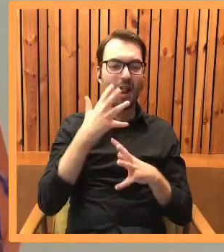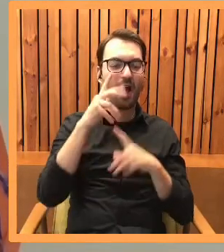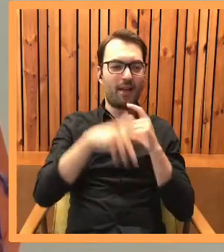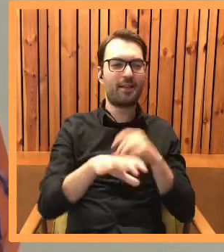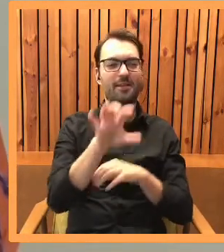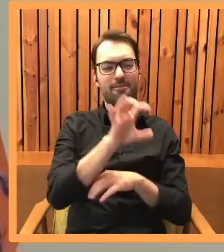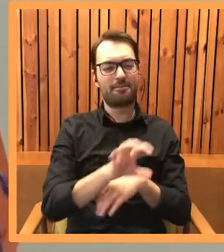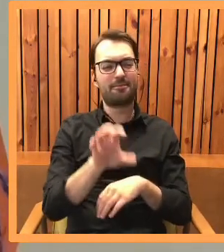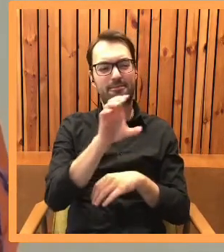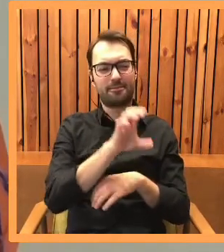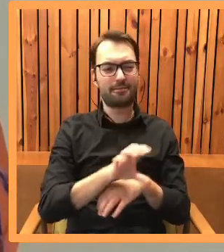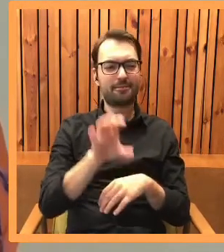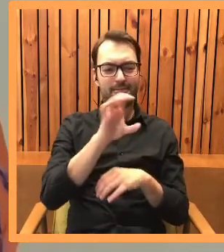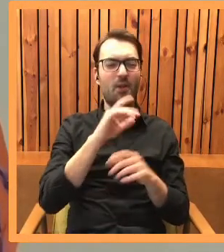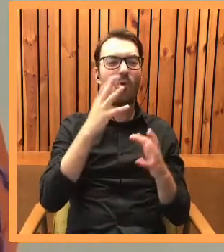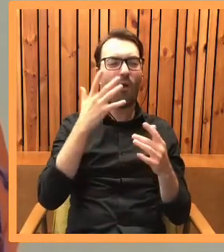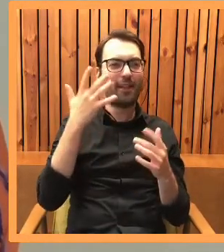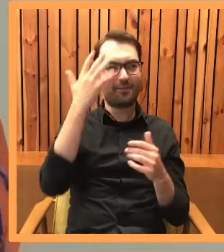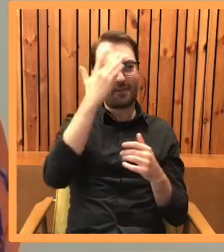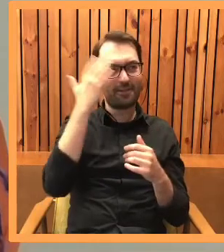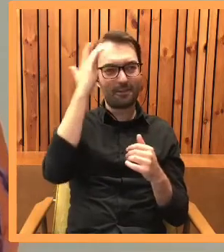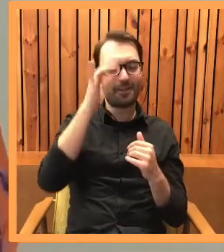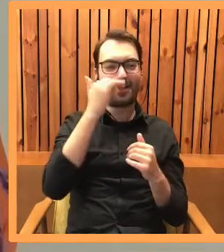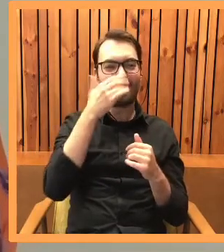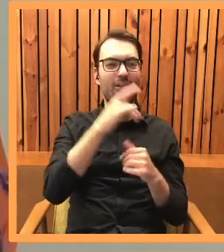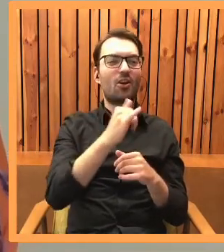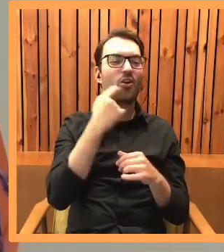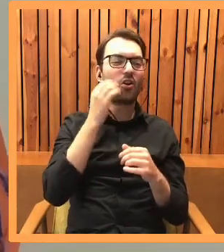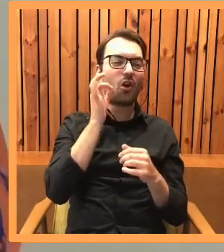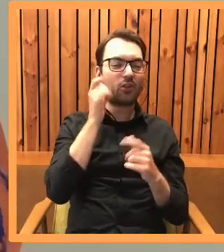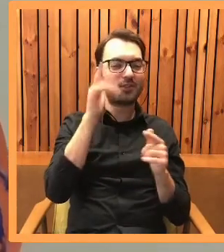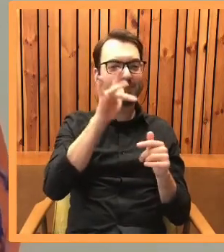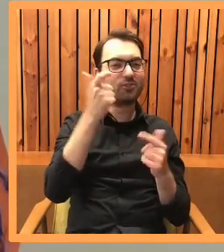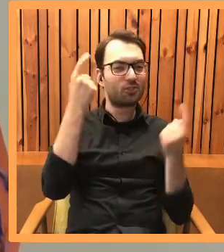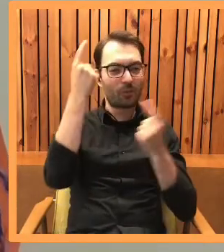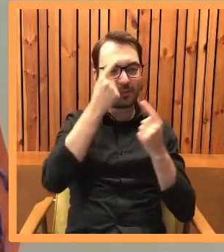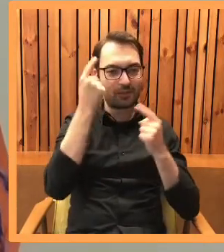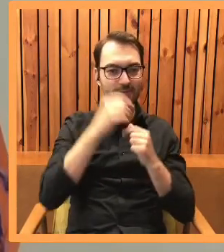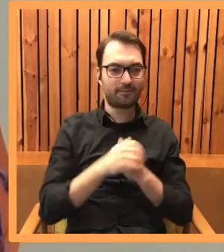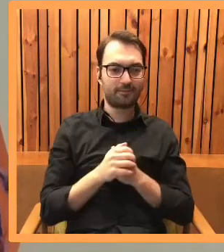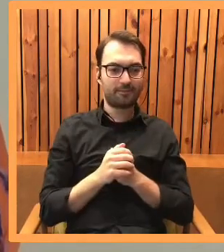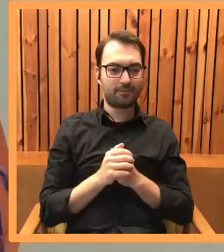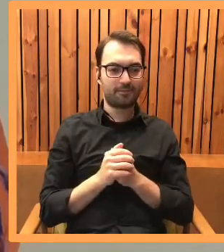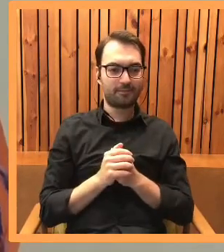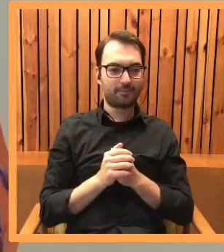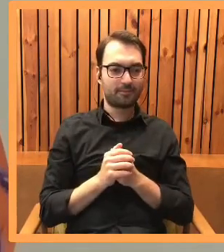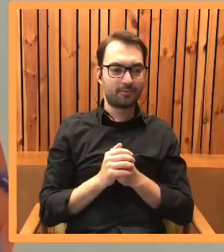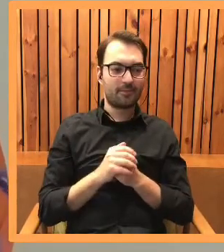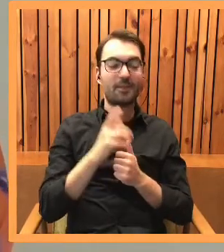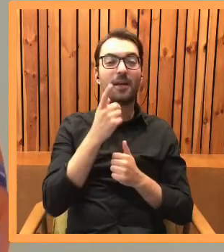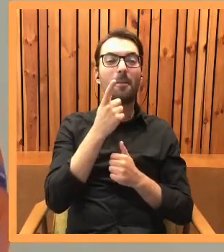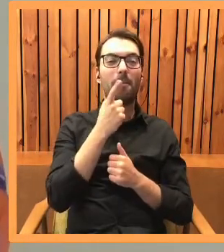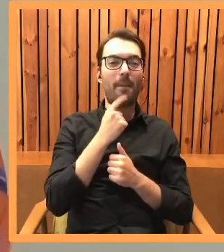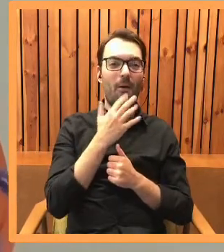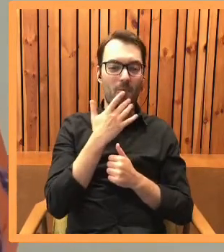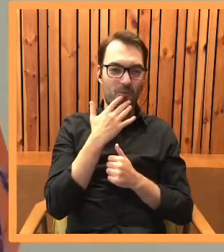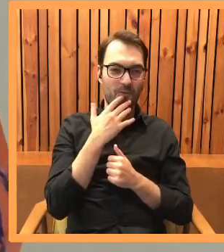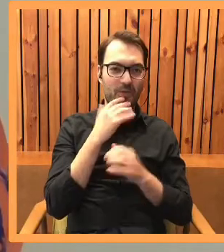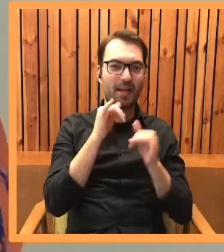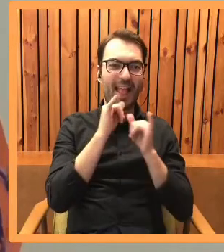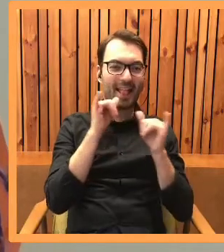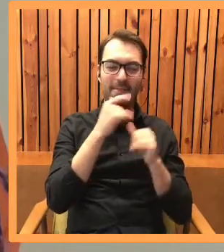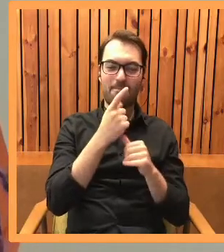lat, łatwo mi sobie wyobrazić, co taki kot może sobie myśleć. Ponieważ może one dużo nie mówią, nie miauczą,